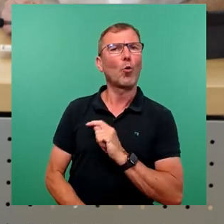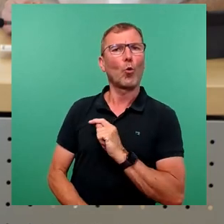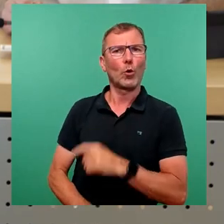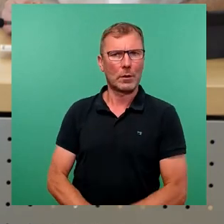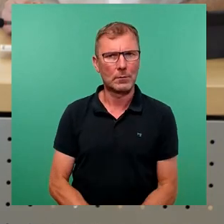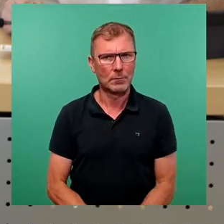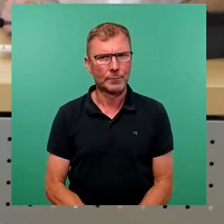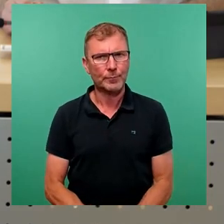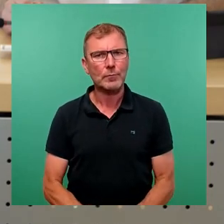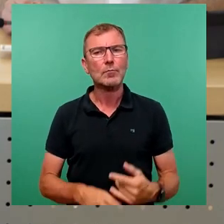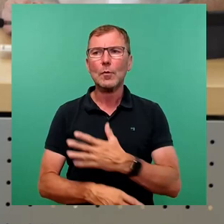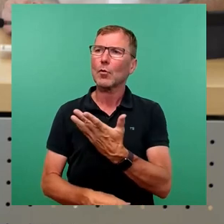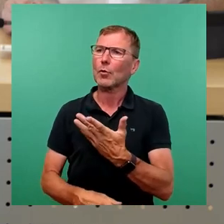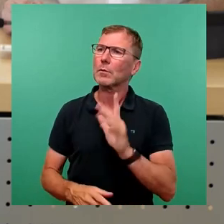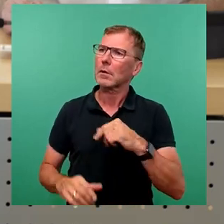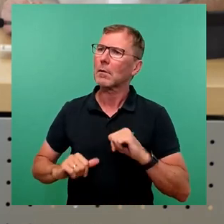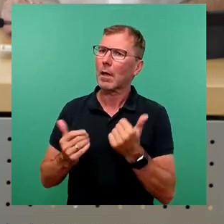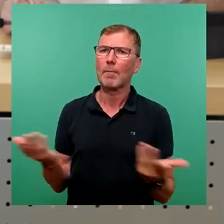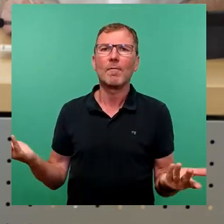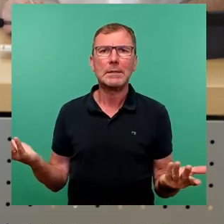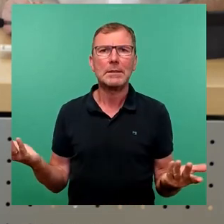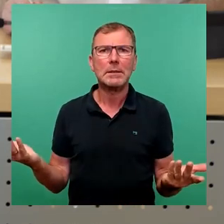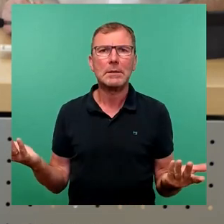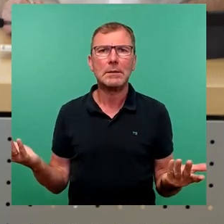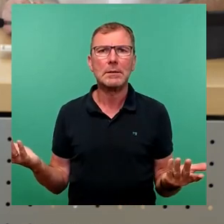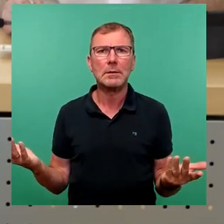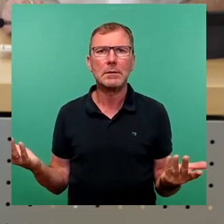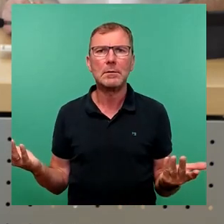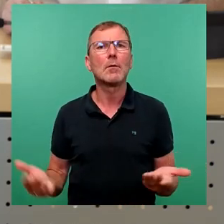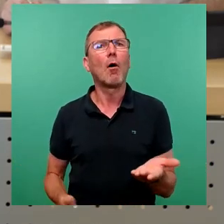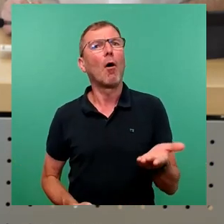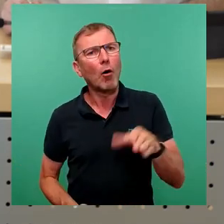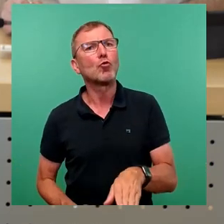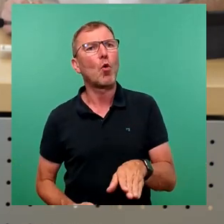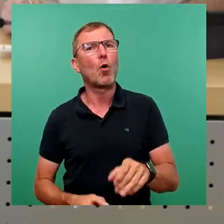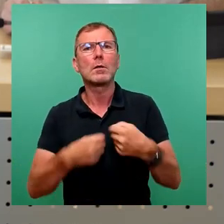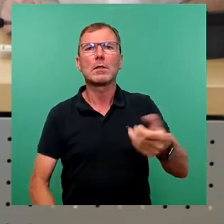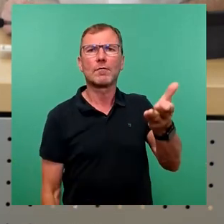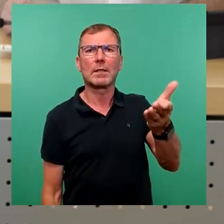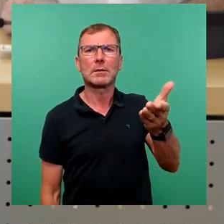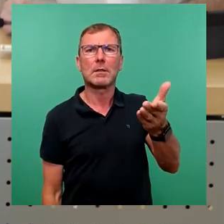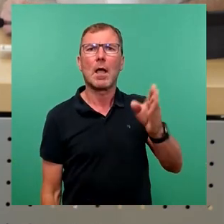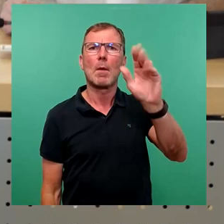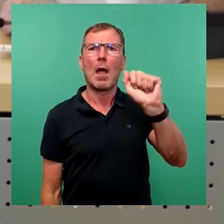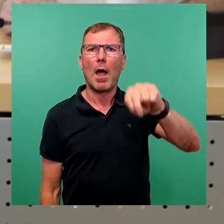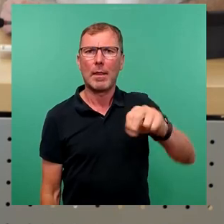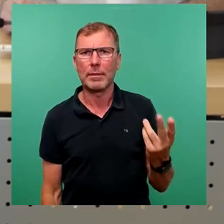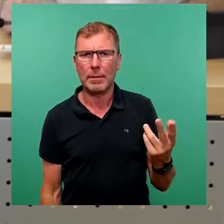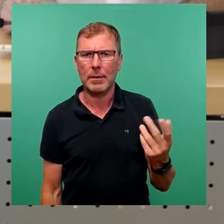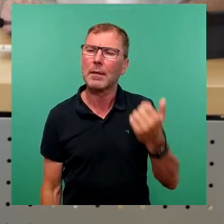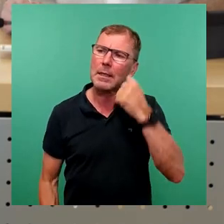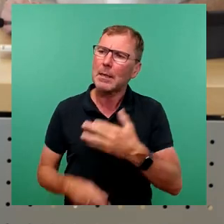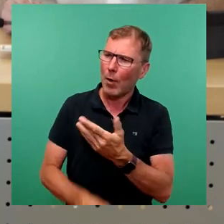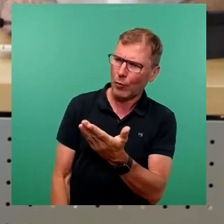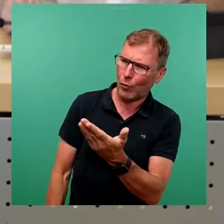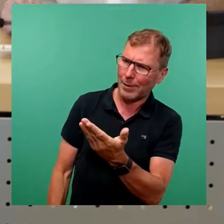Und was müssen wir erleben, meine Damen und Herren? Den Tod der BAN. Also, liebe Grüne, das